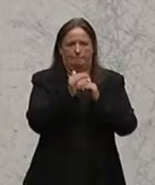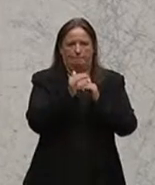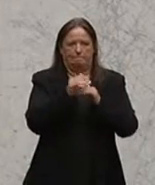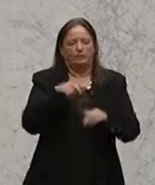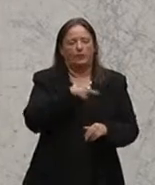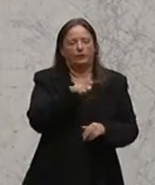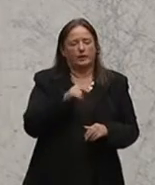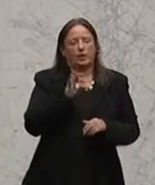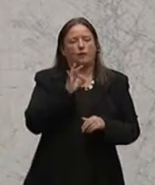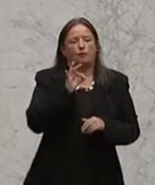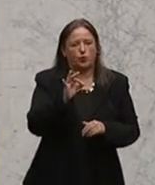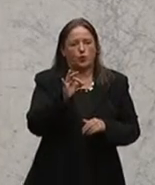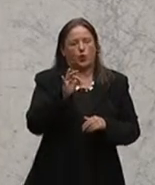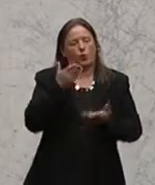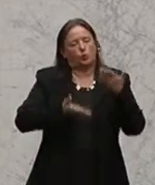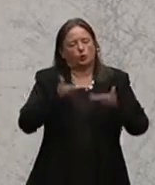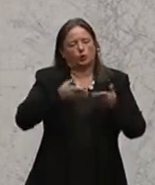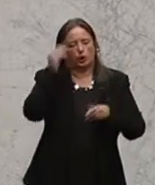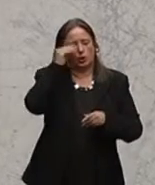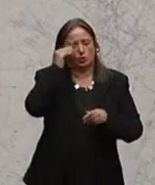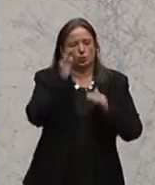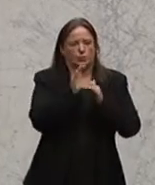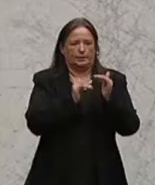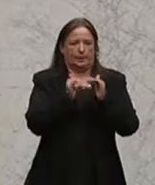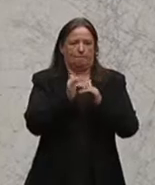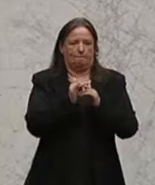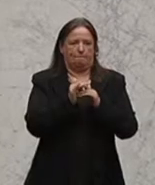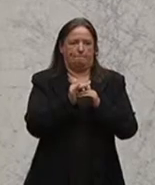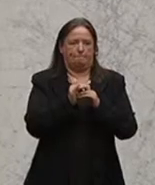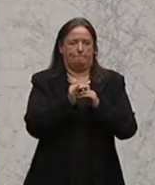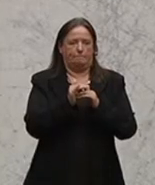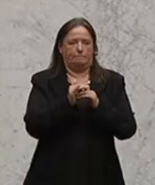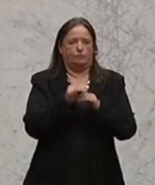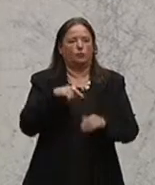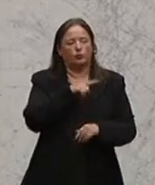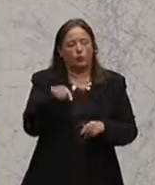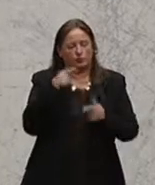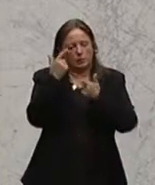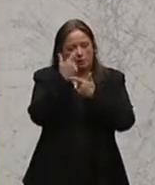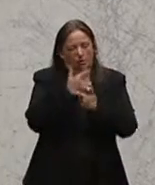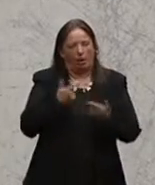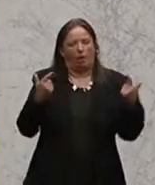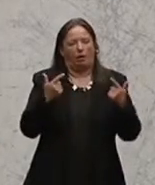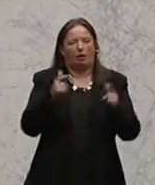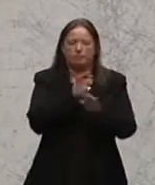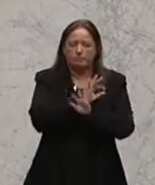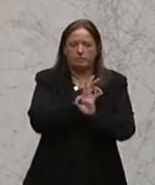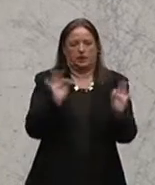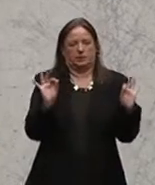für ein differenziertes System ein. Für uns ist es ganz klar, dass man das